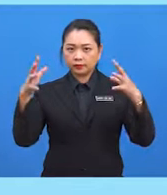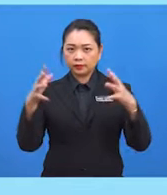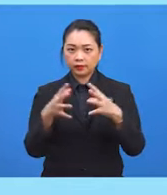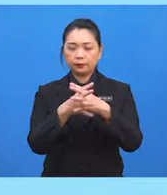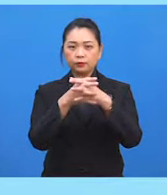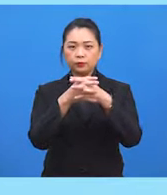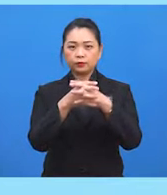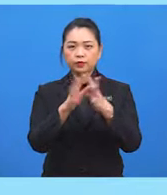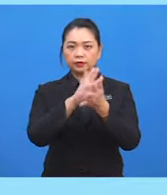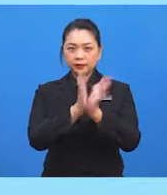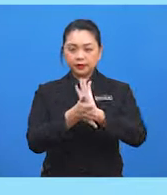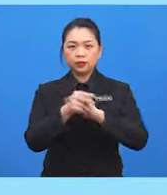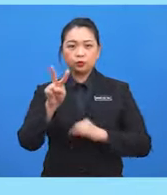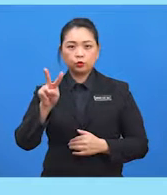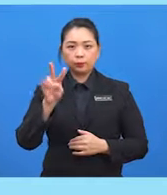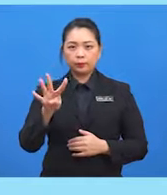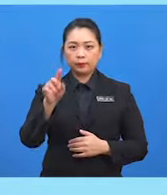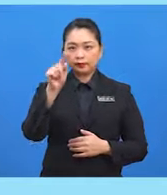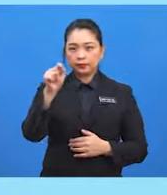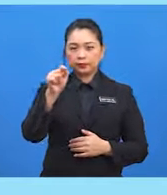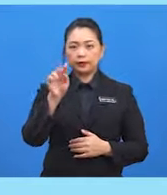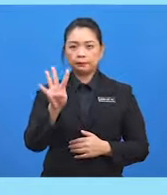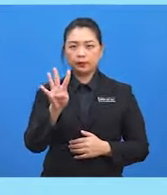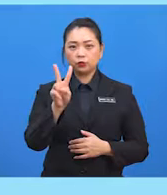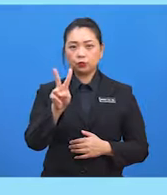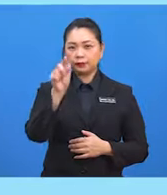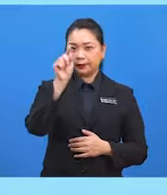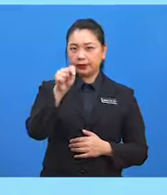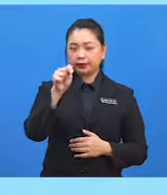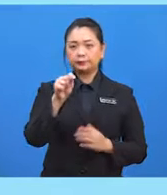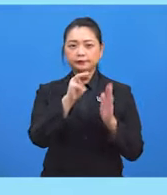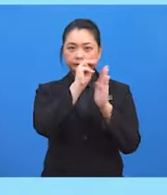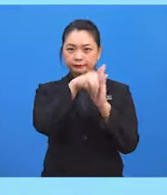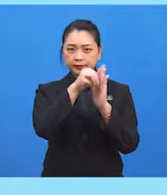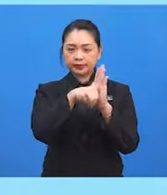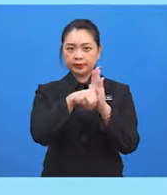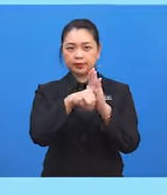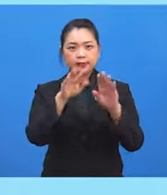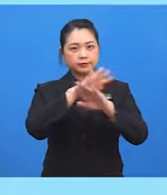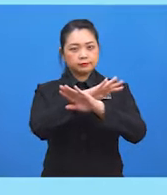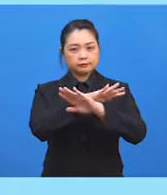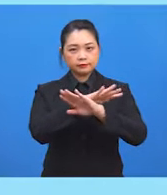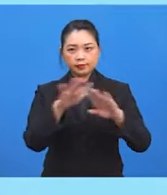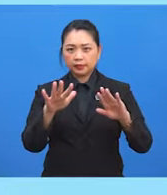menjadi 24 darjah 42 minit tanpa simbol tambah.